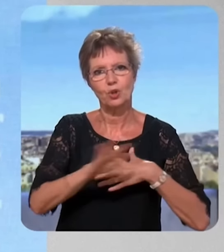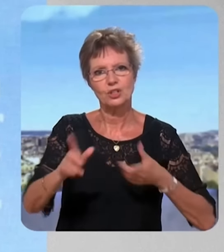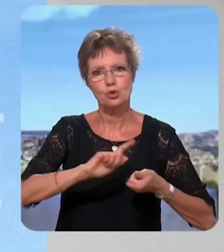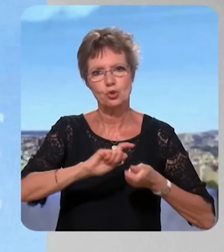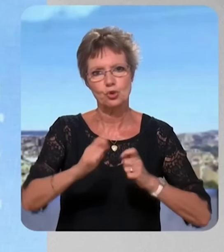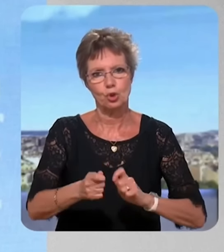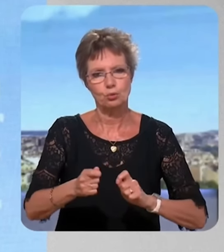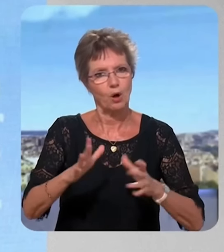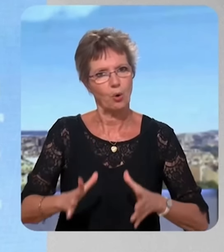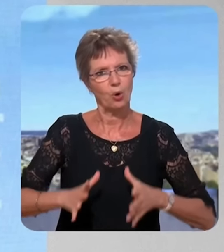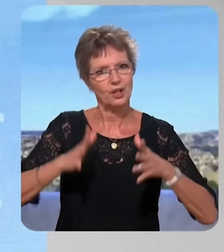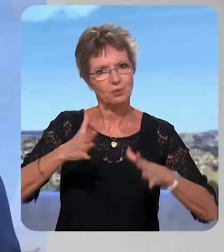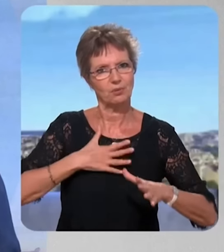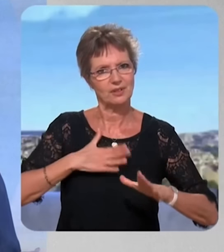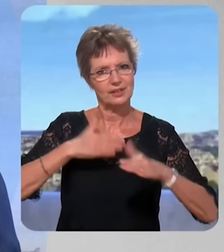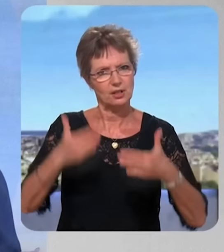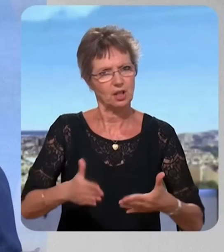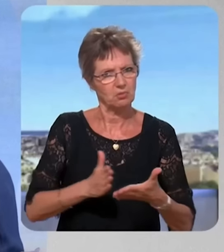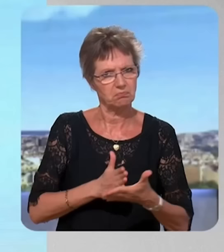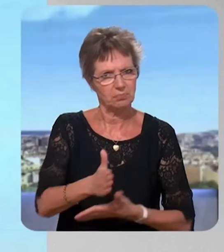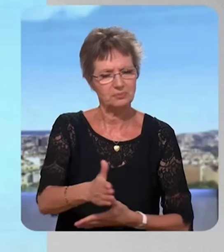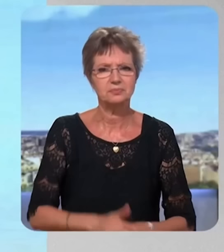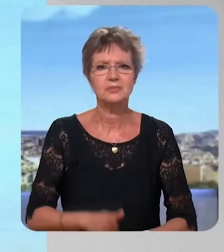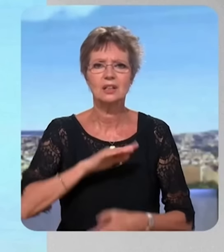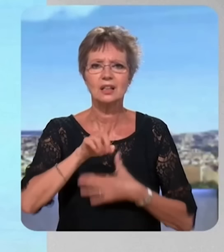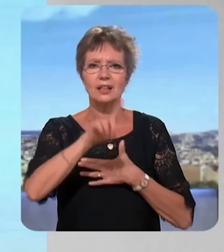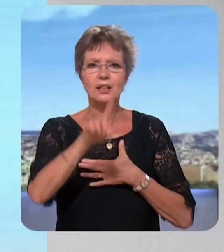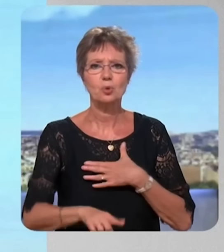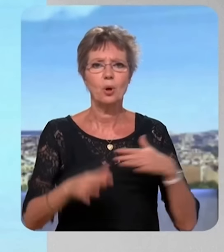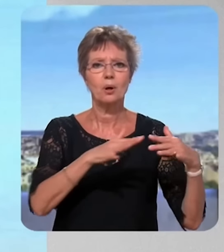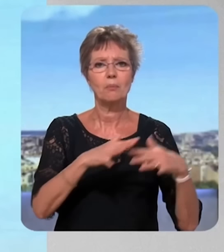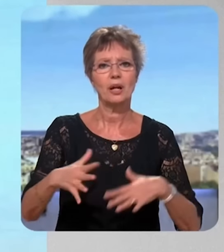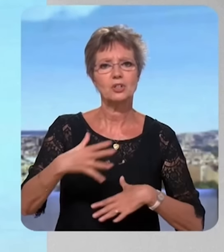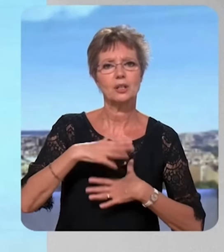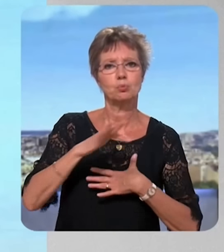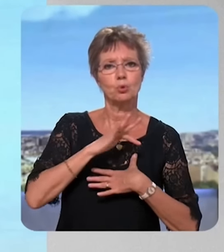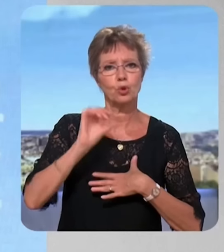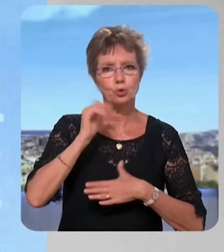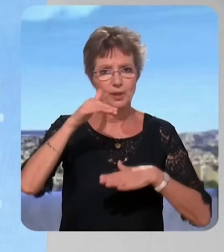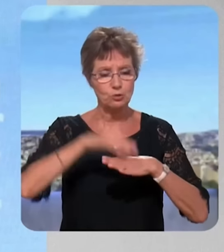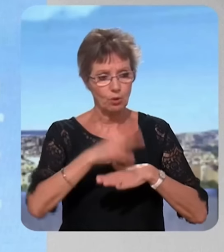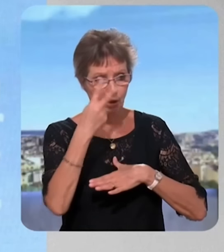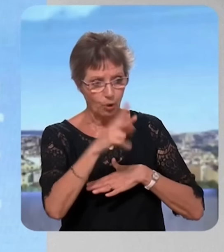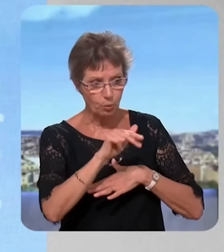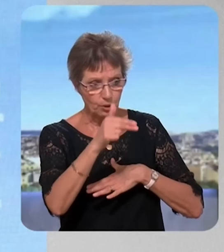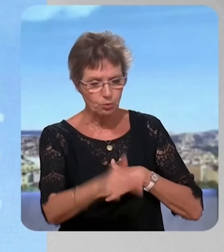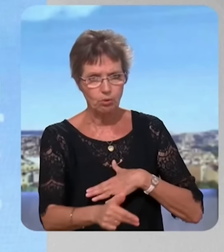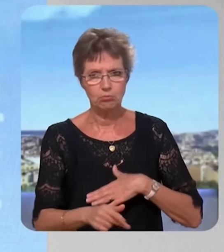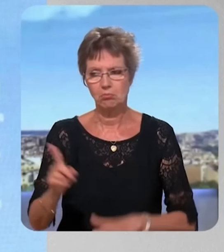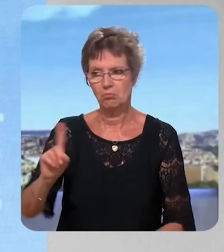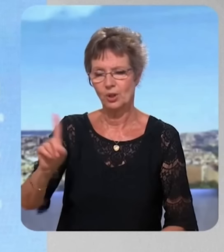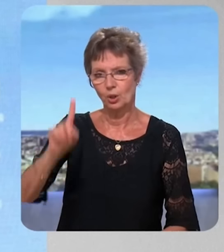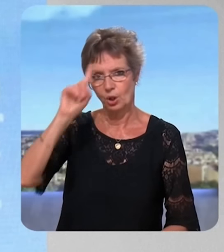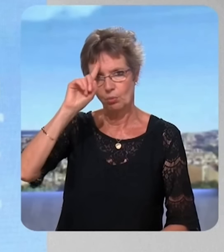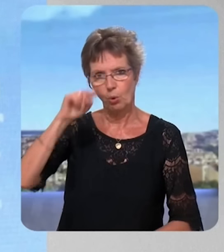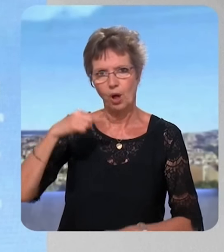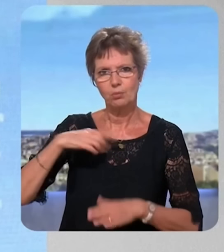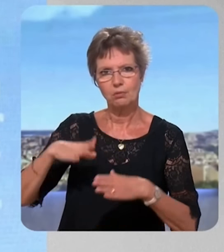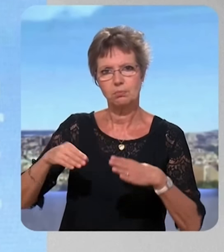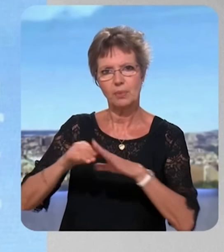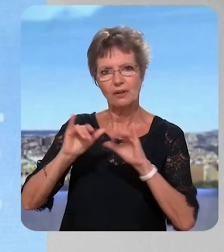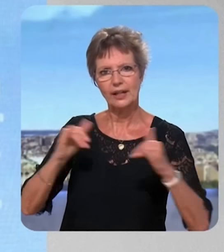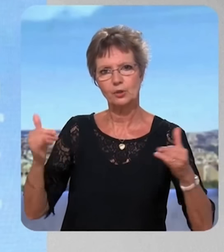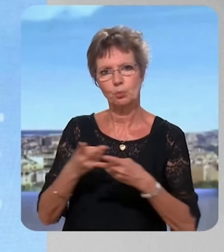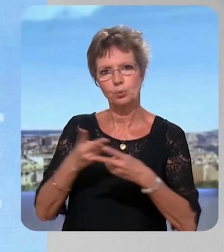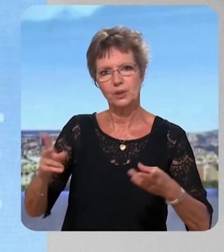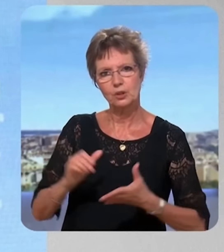lors de ces élections européennes. Donc je ne pas changer de cap. Dernière question, que vous allez regarder le match de l'équipe de France de foot demain soir ? Probablement pas, parce que je serai en réunion publique en